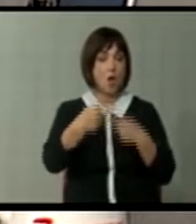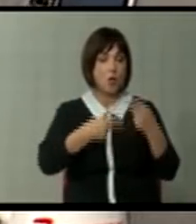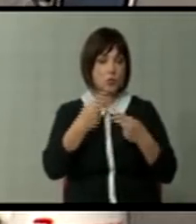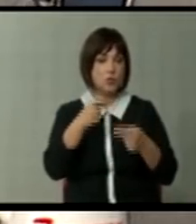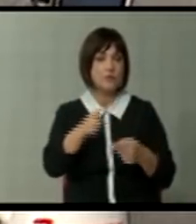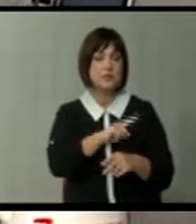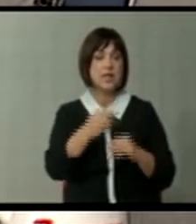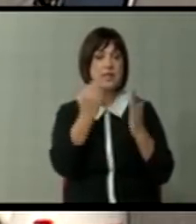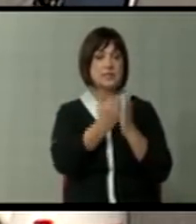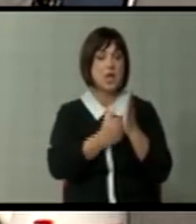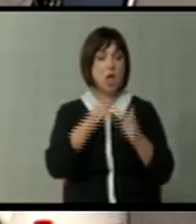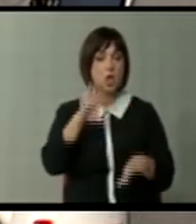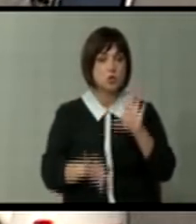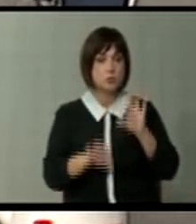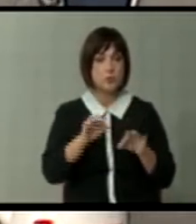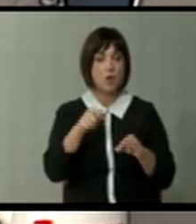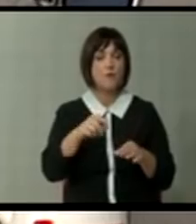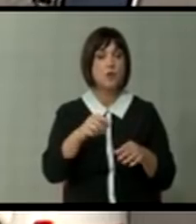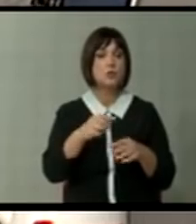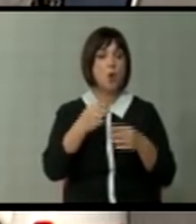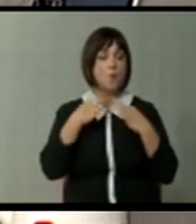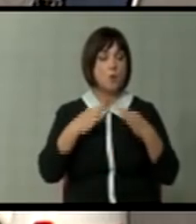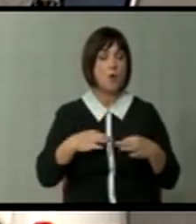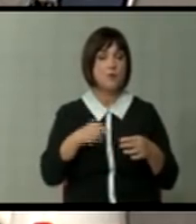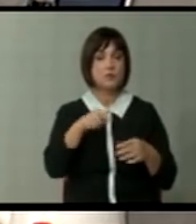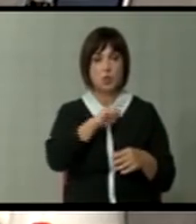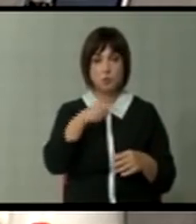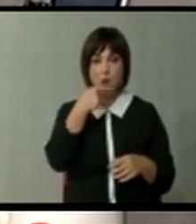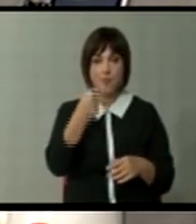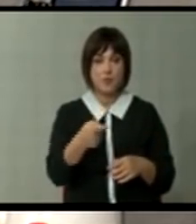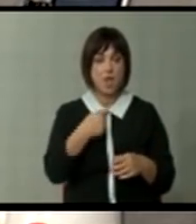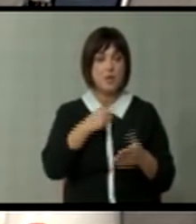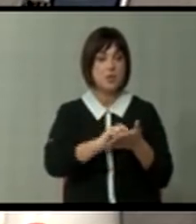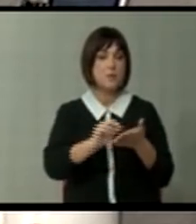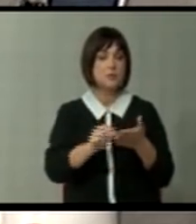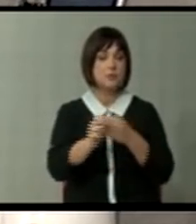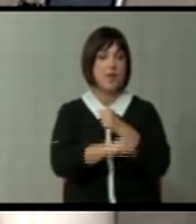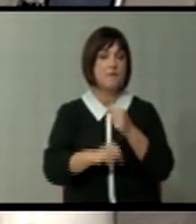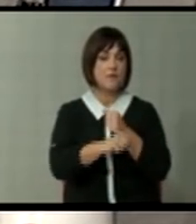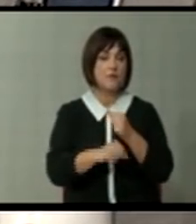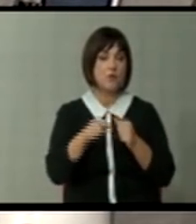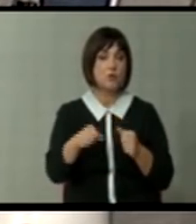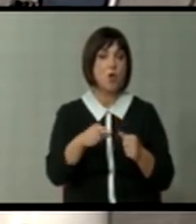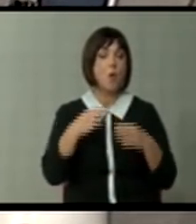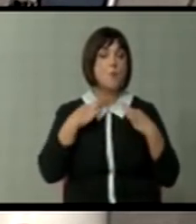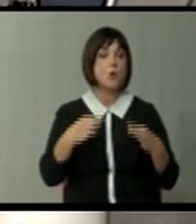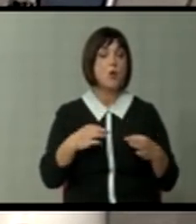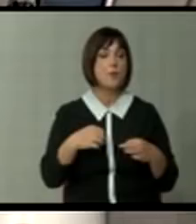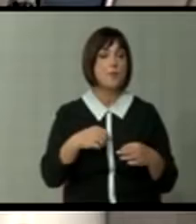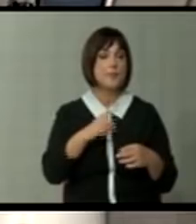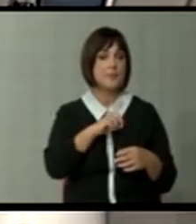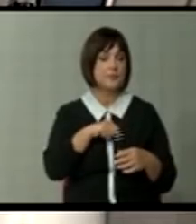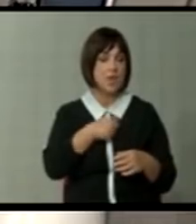позиција на незаконит избор од доцетно во дрянно-професор. Не го го гоѓам ја, имате писмо на факултетни.макоот професорот од